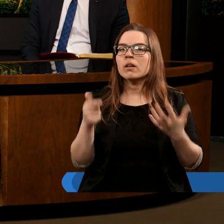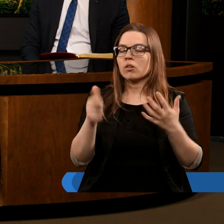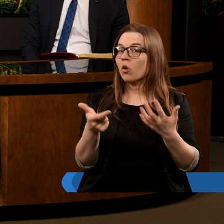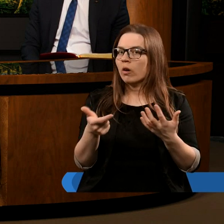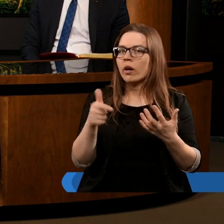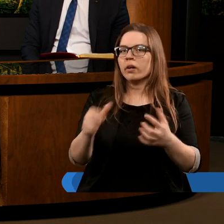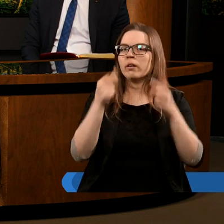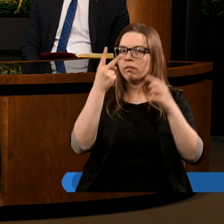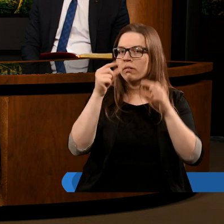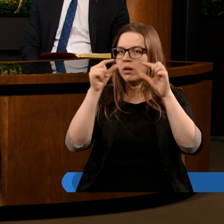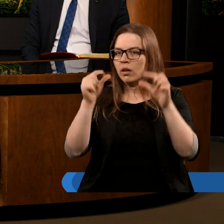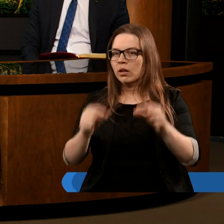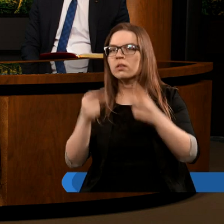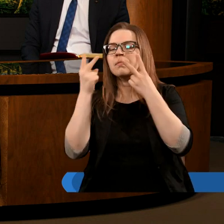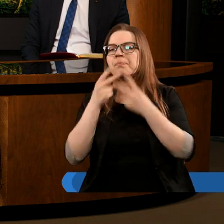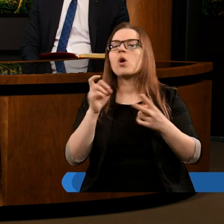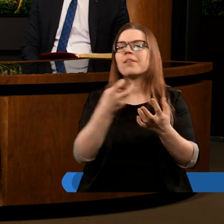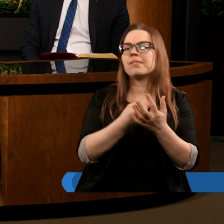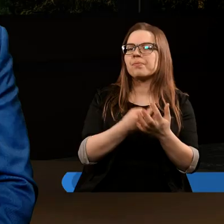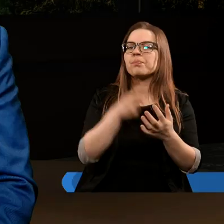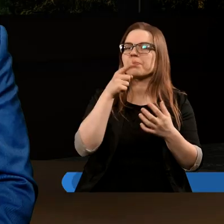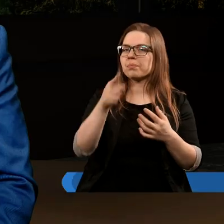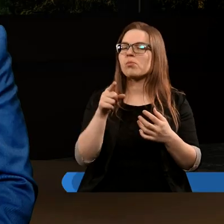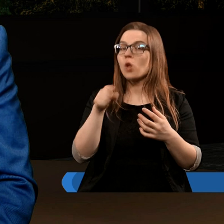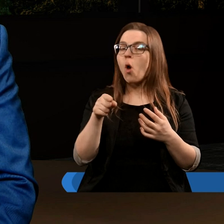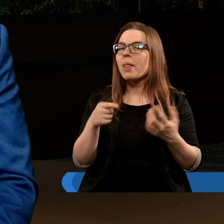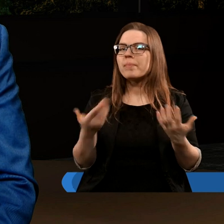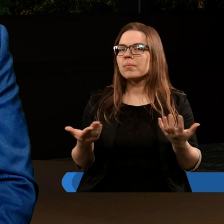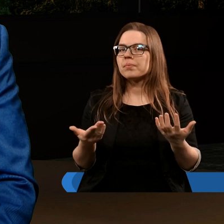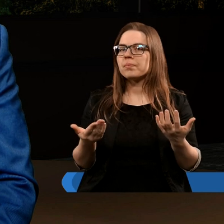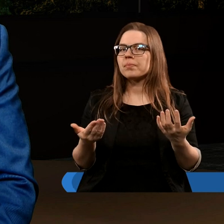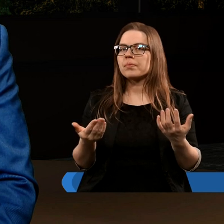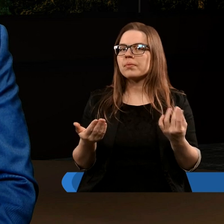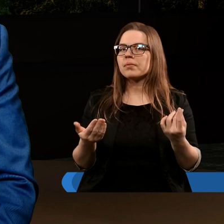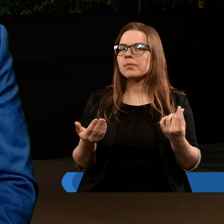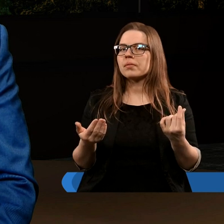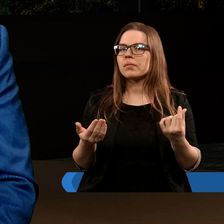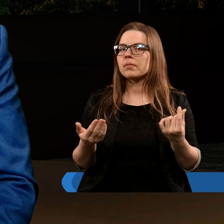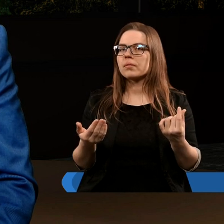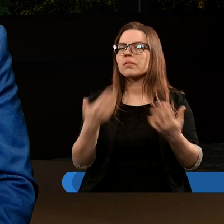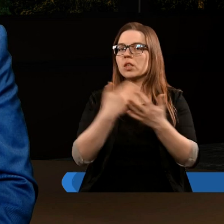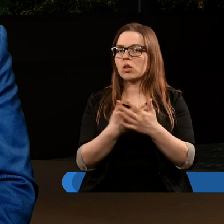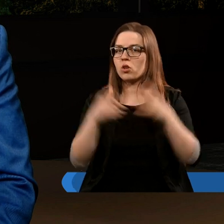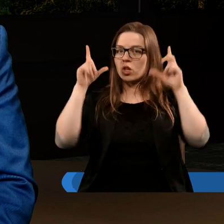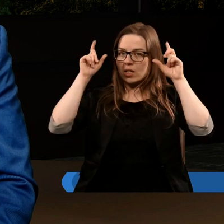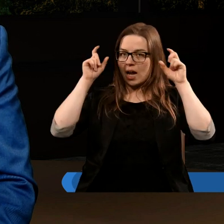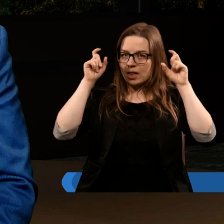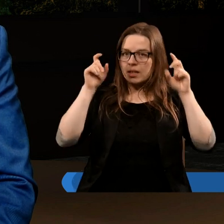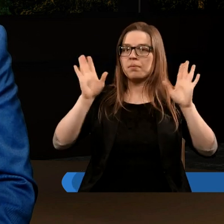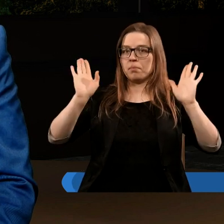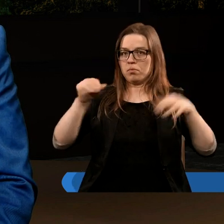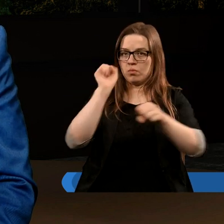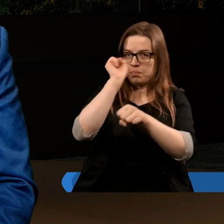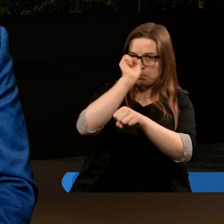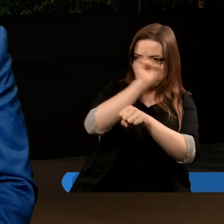wersetach czytamy o sednie Ewangelii. To jest o tym, że skoro szatan został